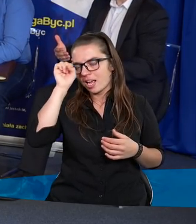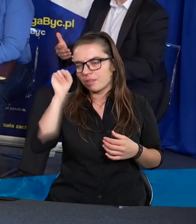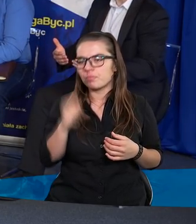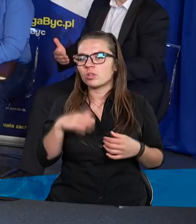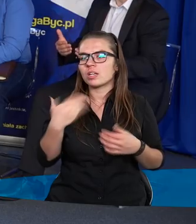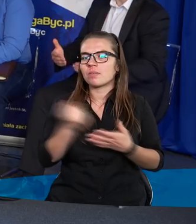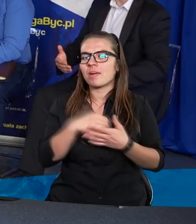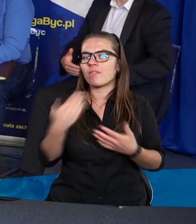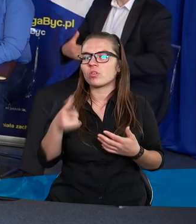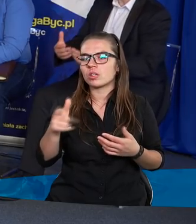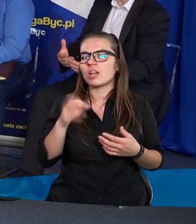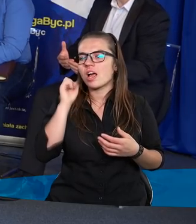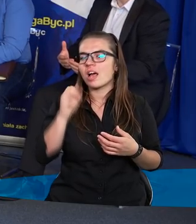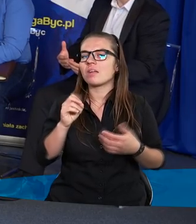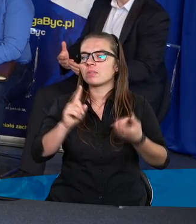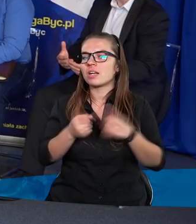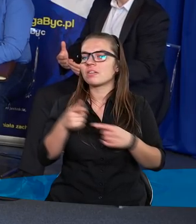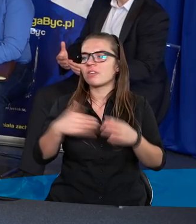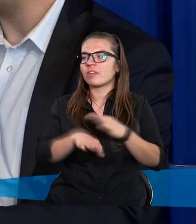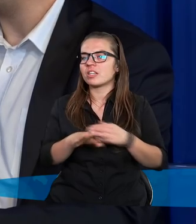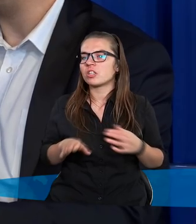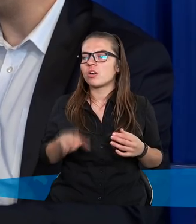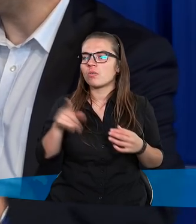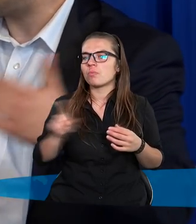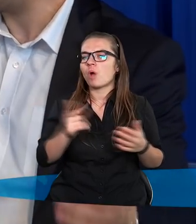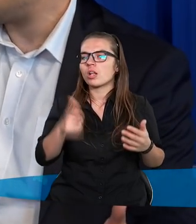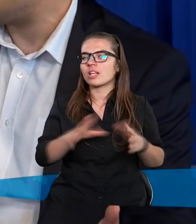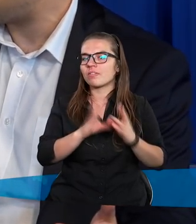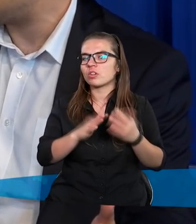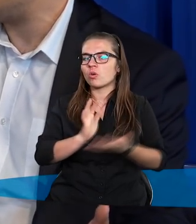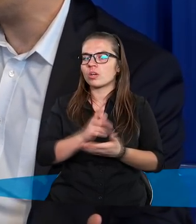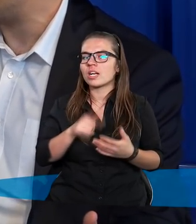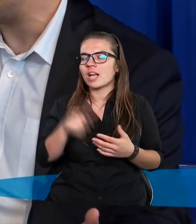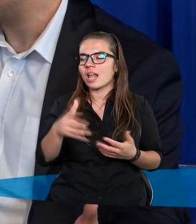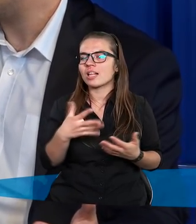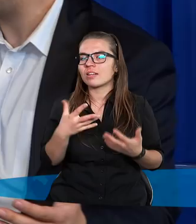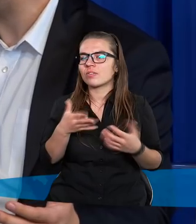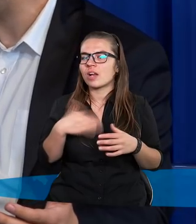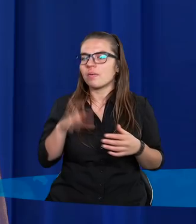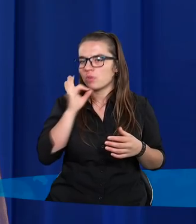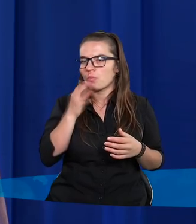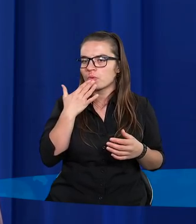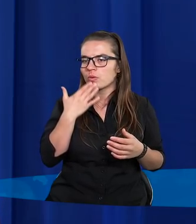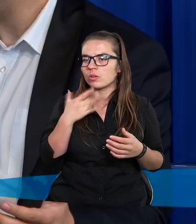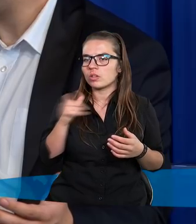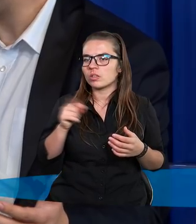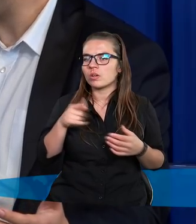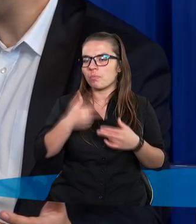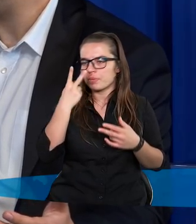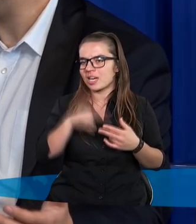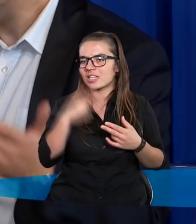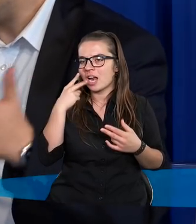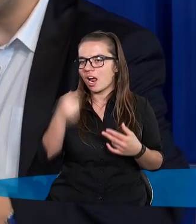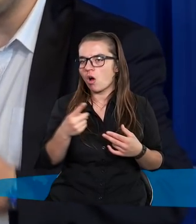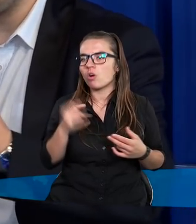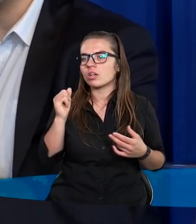sprawozdaniu, że też niektórzy Egipcjanie z nimi wyszli po tych wszystkich uciskach, jakie padły na ten kraj. Dobrze mówię? Przejrzeli na oczy. Przejrzeli